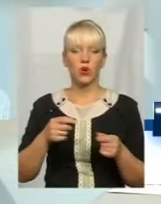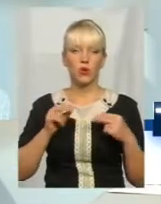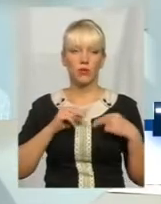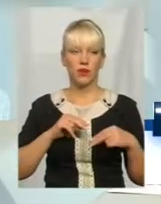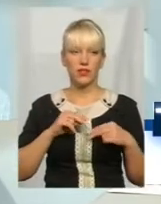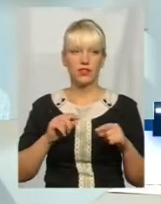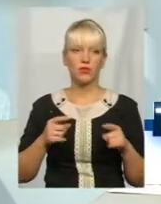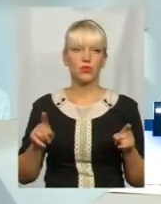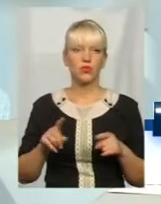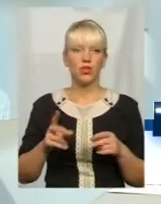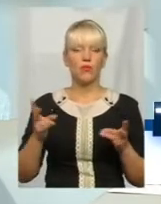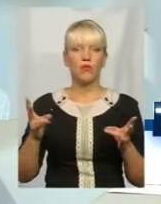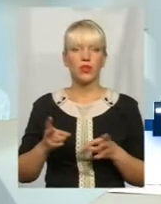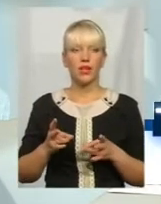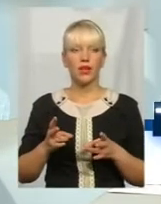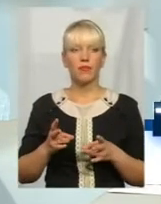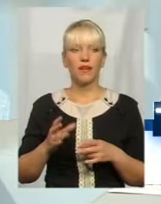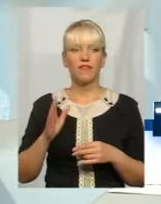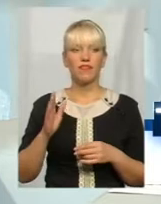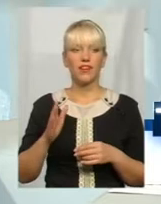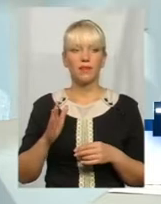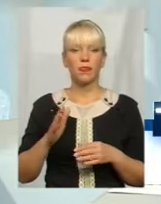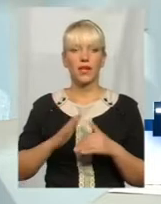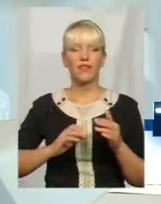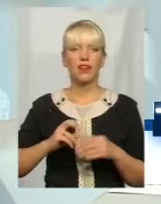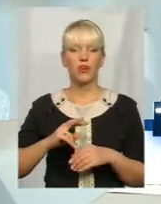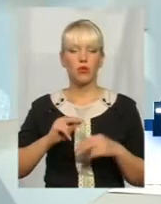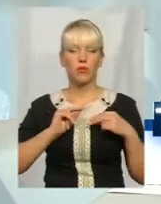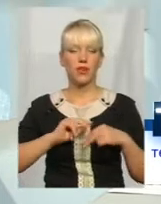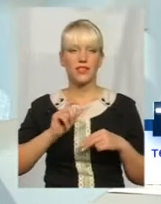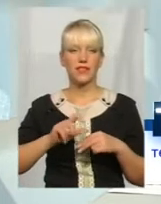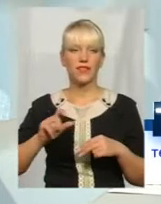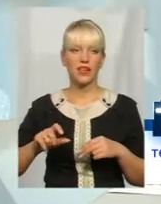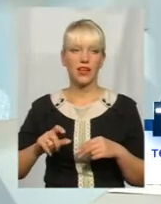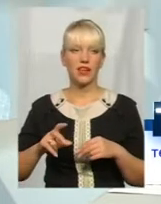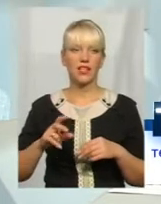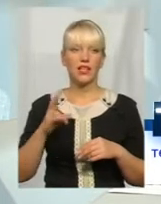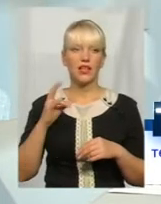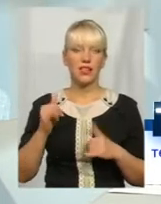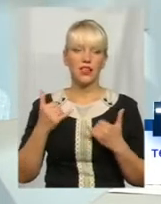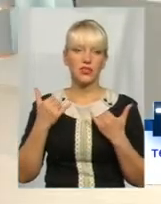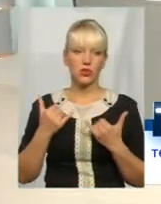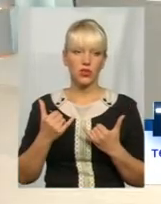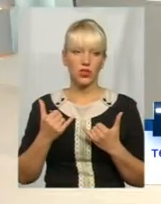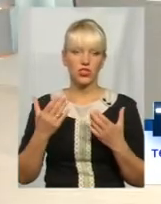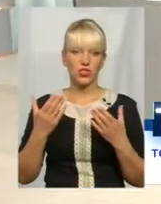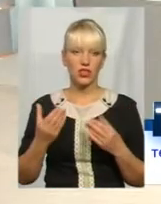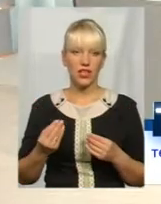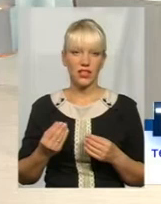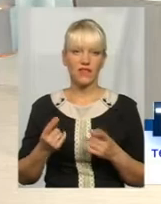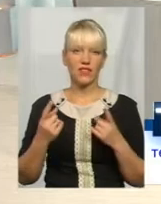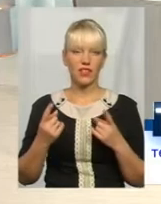потреба в кваліфікованих працівниках на сьогоднішній день